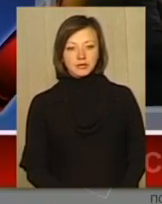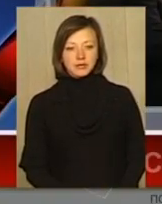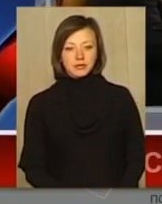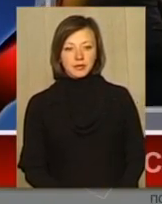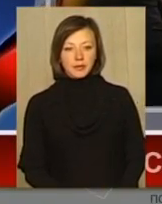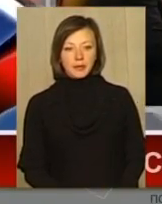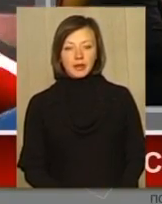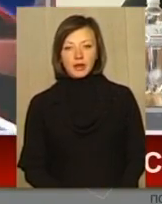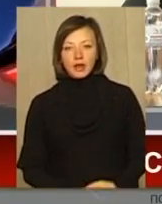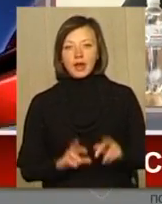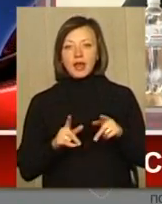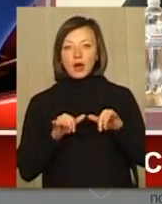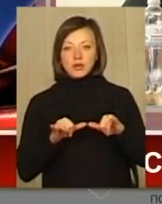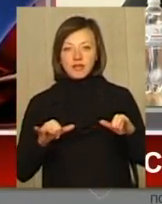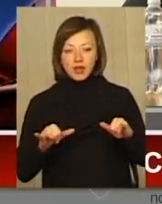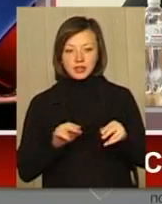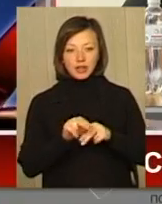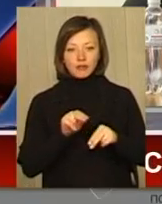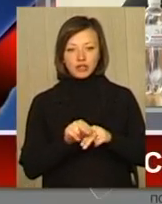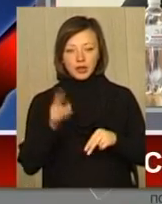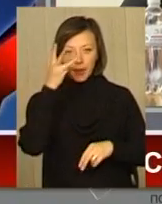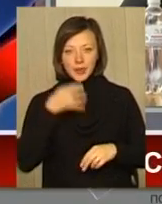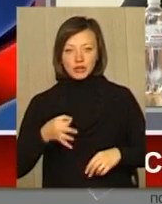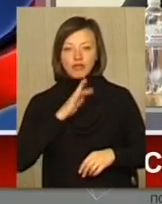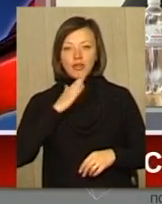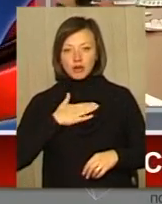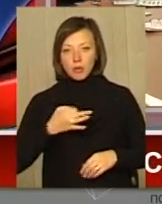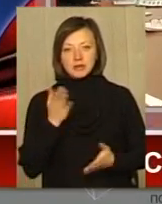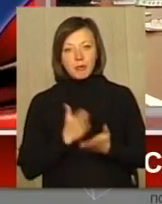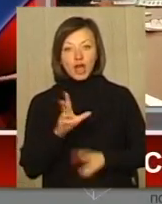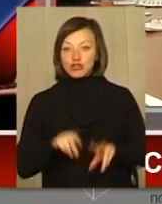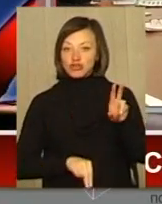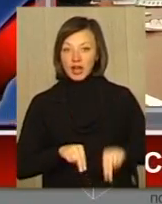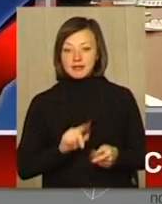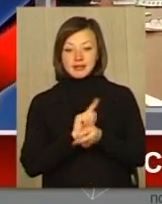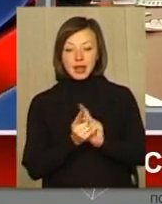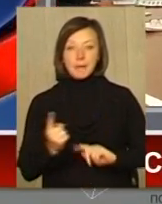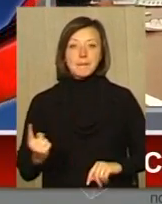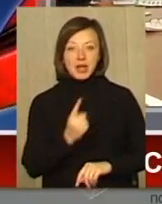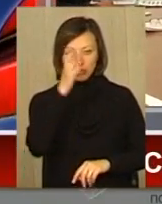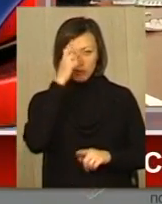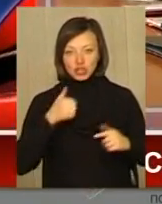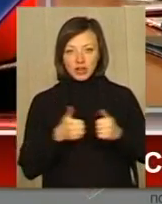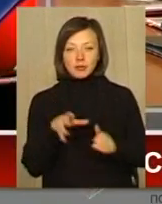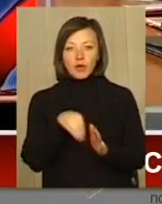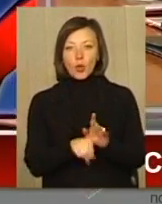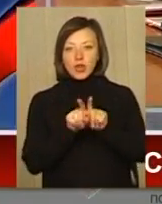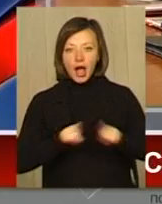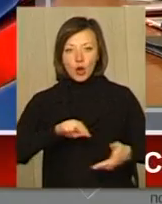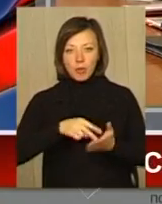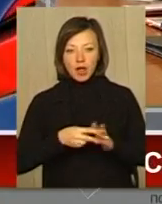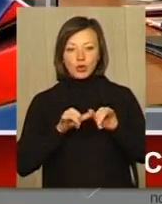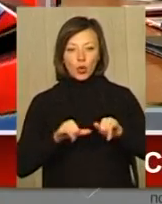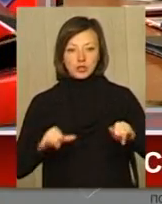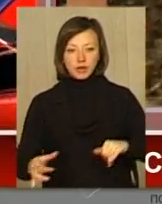Як розвиватися, навчить Хмельниччина. Наша область має шанс стати першою в державі спровадження унікального плану розвитку